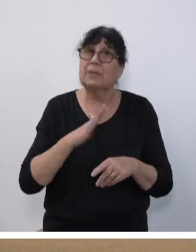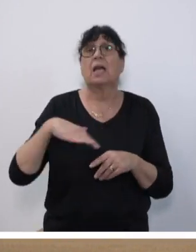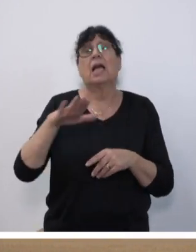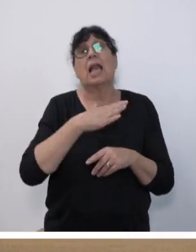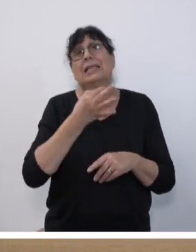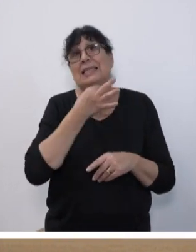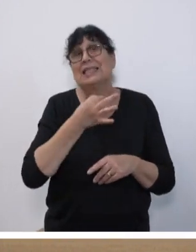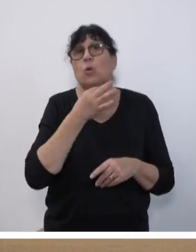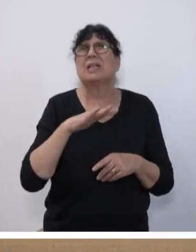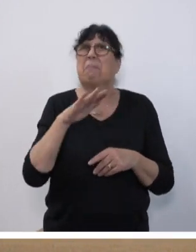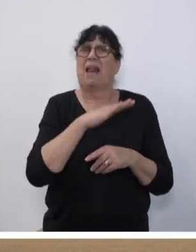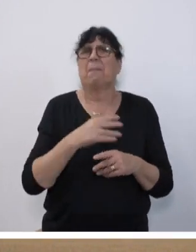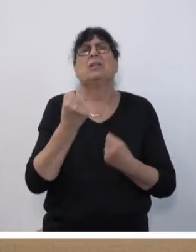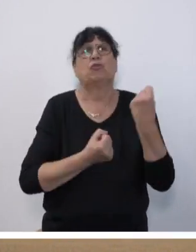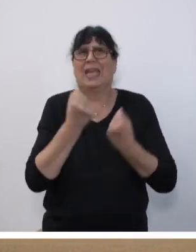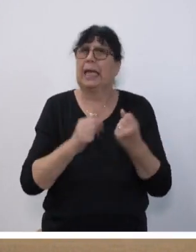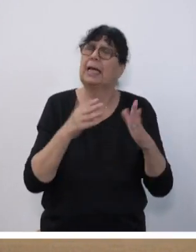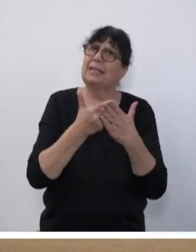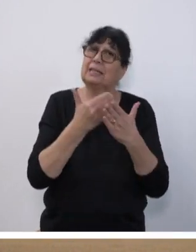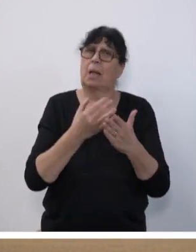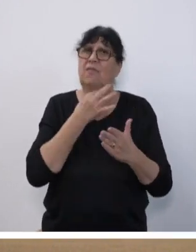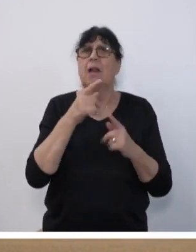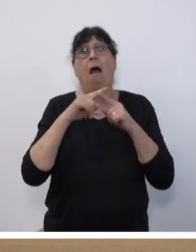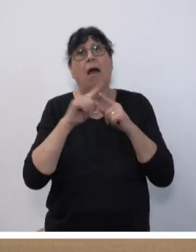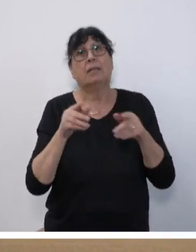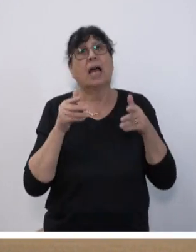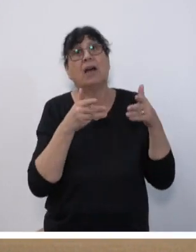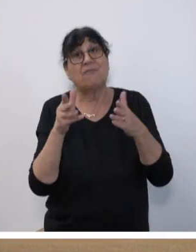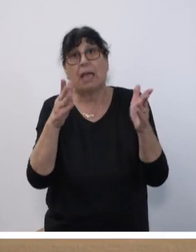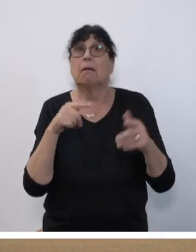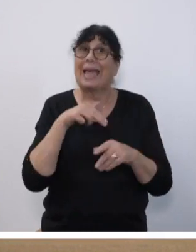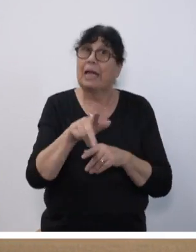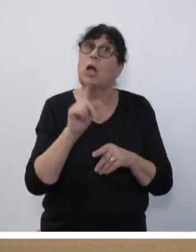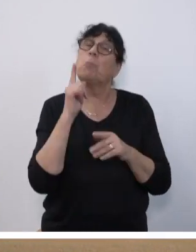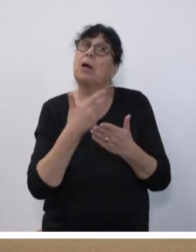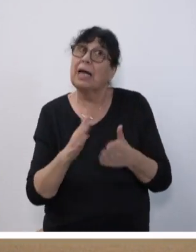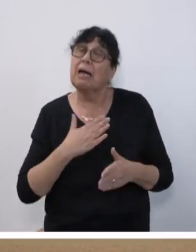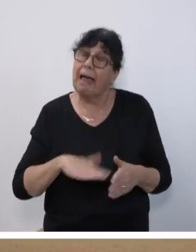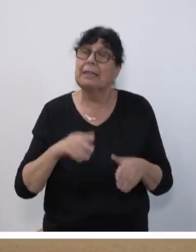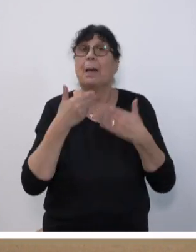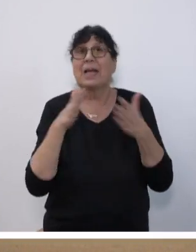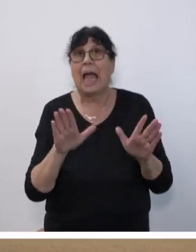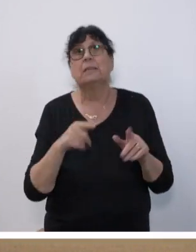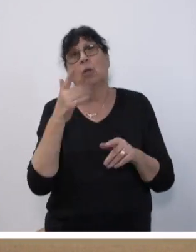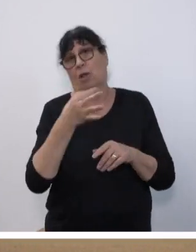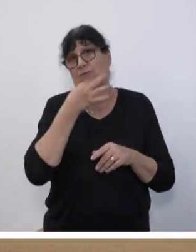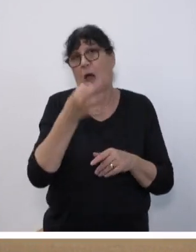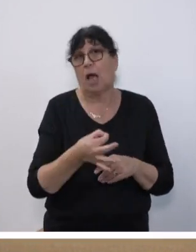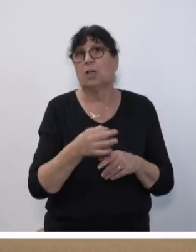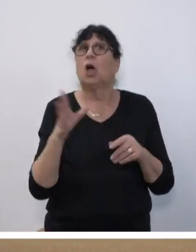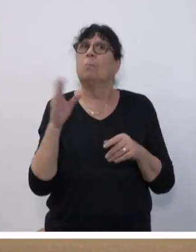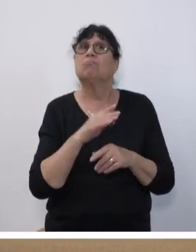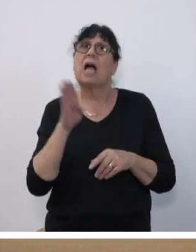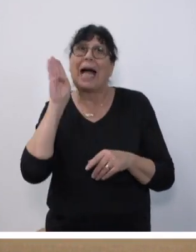außerordentlich schwierig. Deshalb wollen wir einen anderen Weg gehen. Wir sind aber gerne bereit, diese Frage im Rahmen der Anhörung noch einmal mit Ihnen, mit den